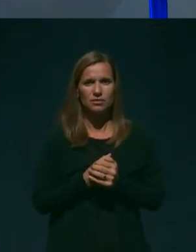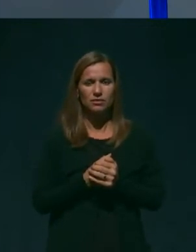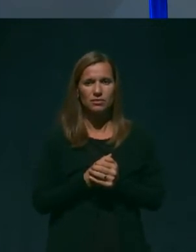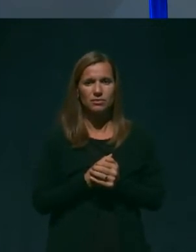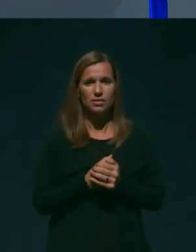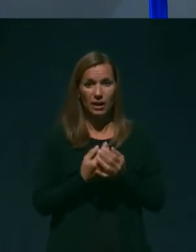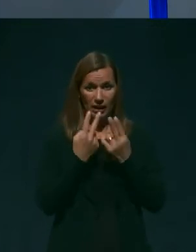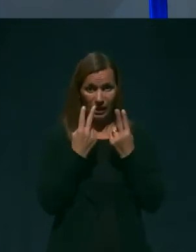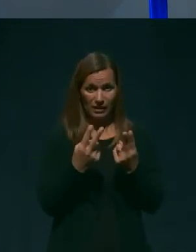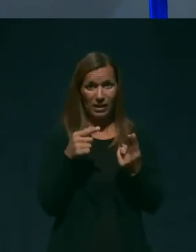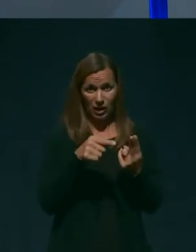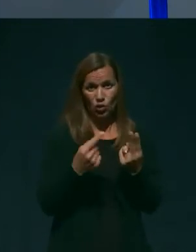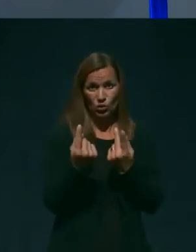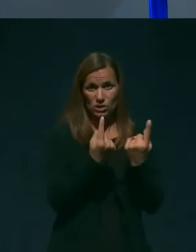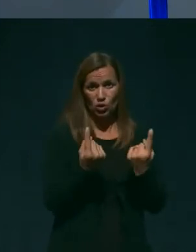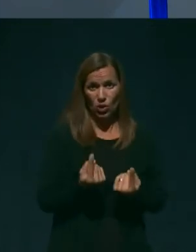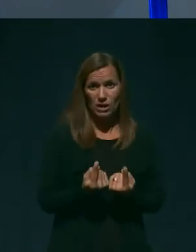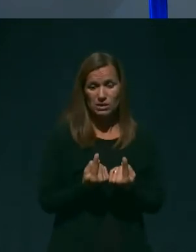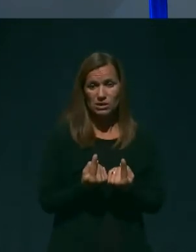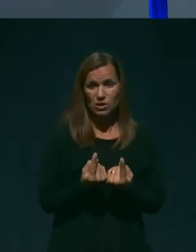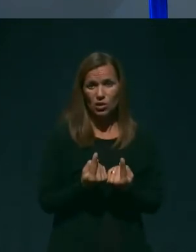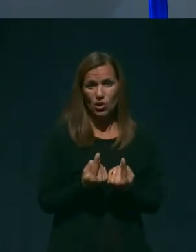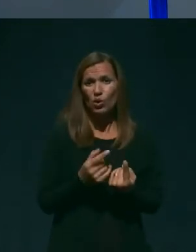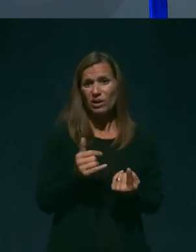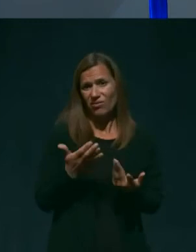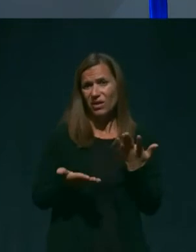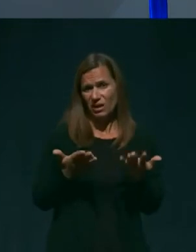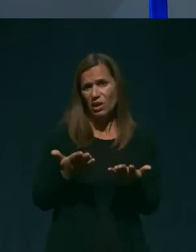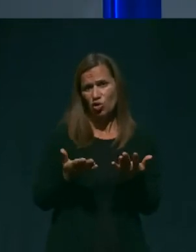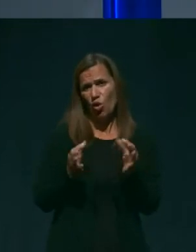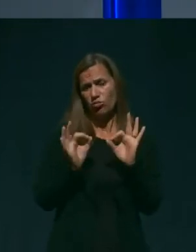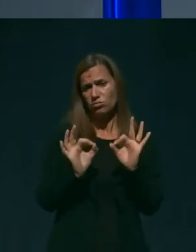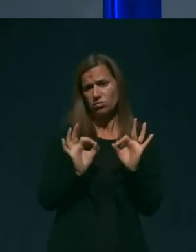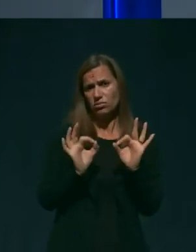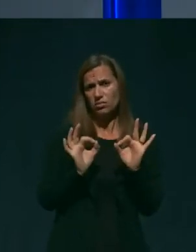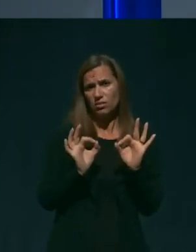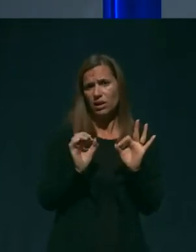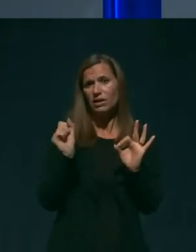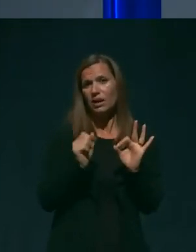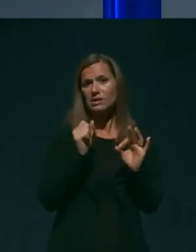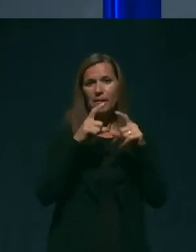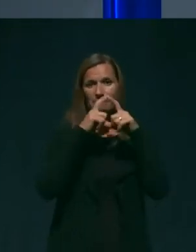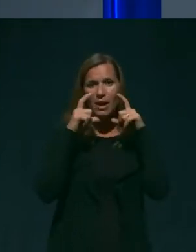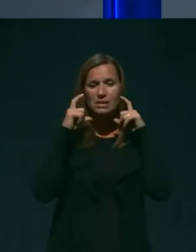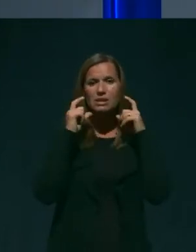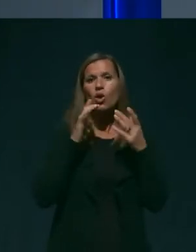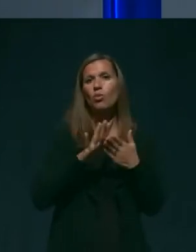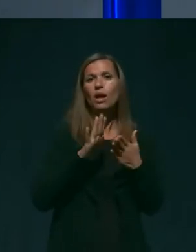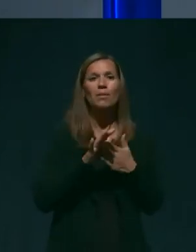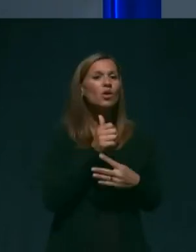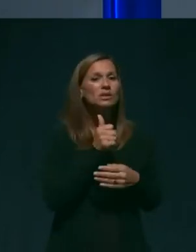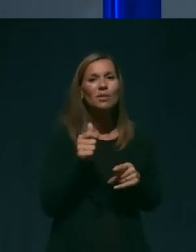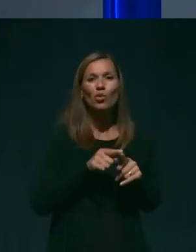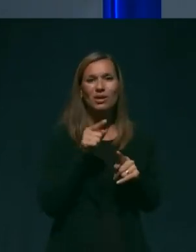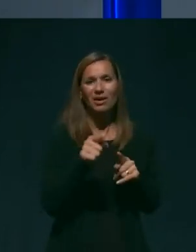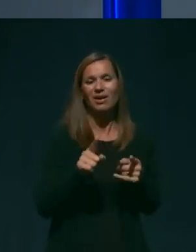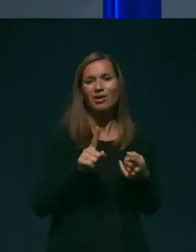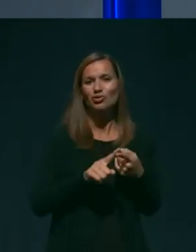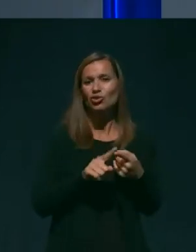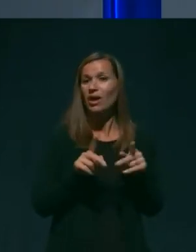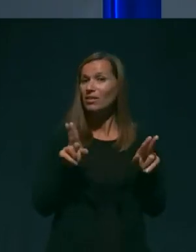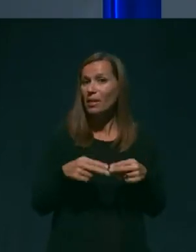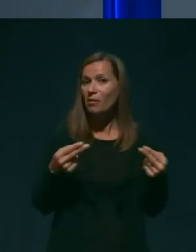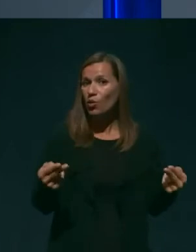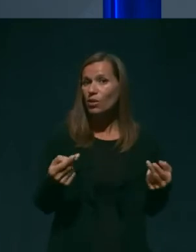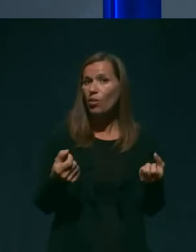glede na nastalo situacijo, bi bilo verjetno smiselno, da se maske uporabljajo samo takrat, kadar ne moremo